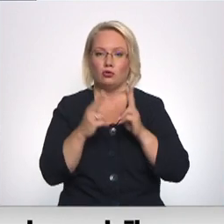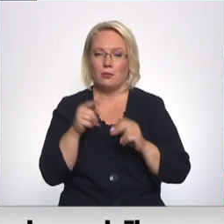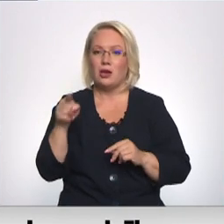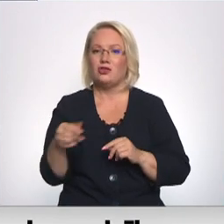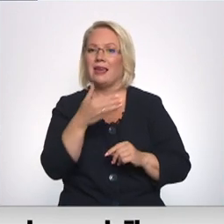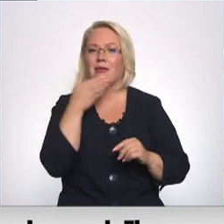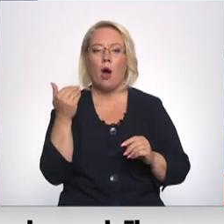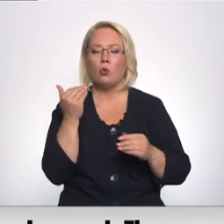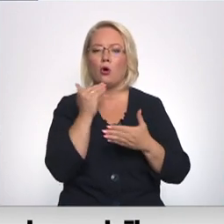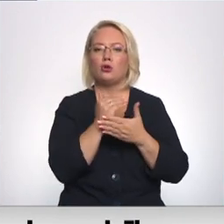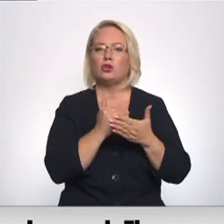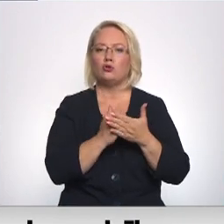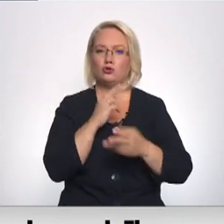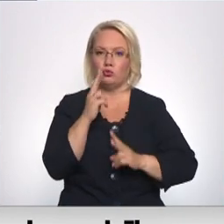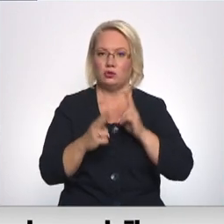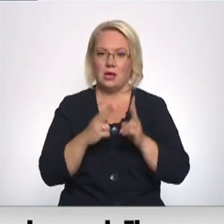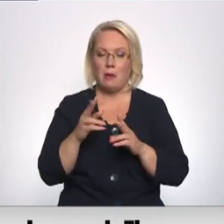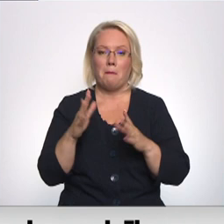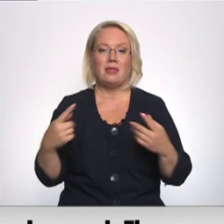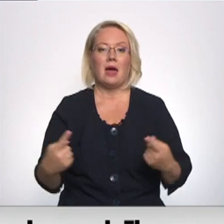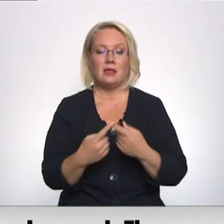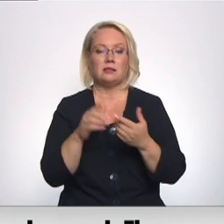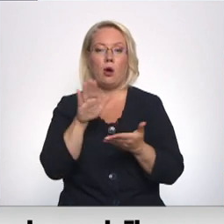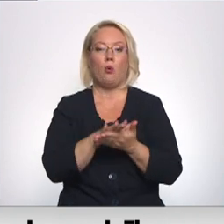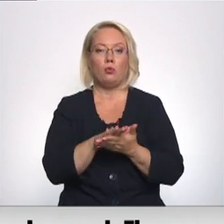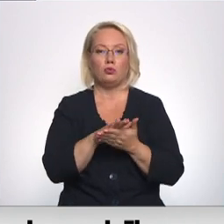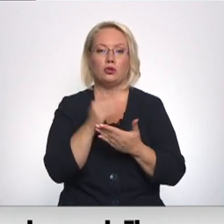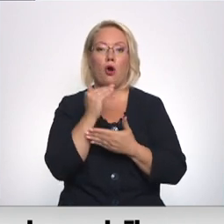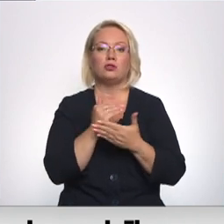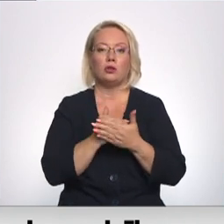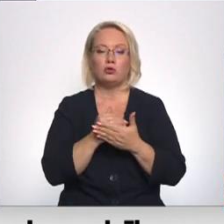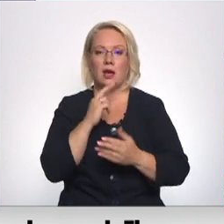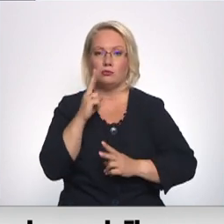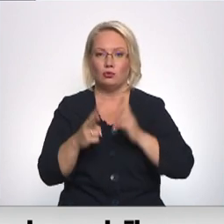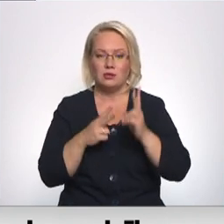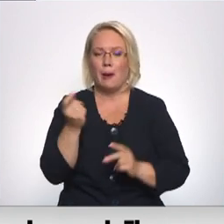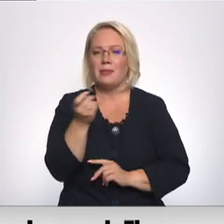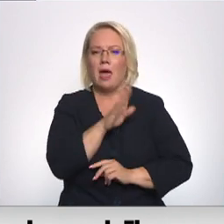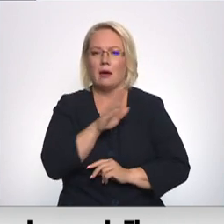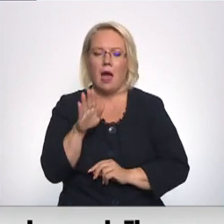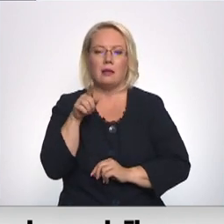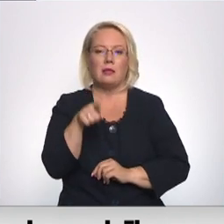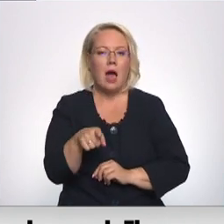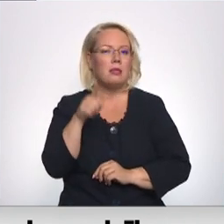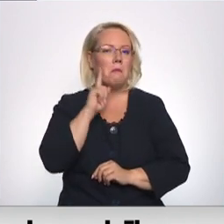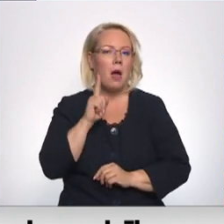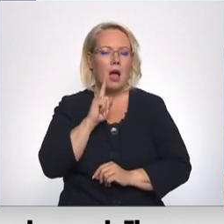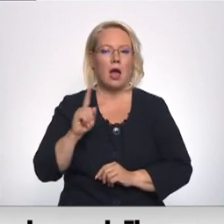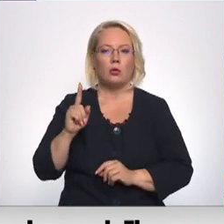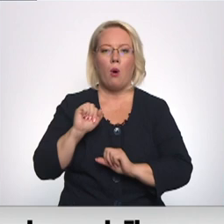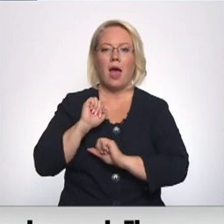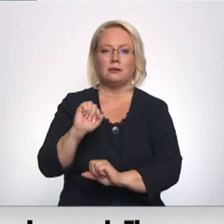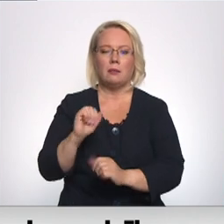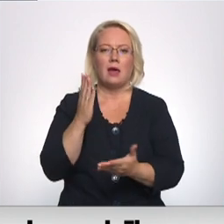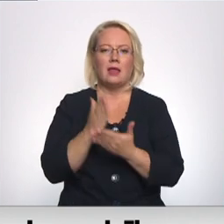konstitucionālā sūdzība, bet attiecībā uz konstitucionālām sūdzībām nekad šāda veida pagaidu aizsardzību, ka